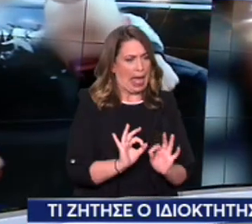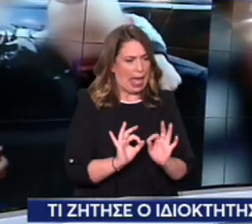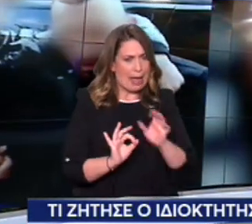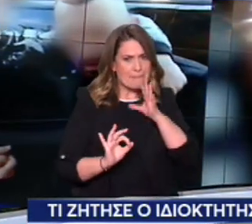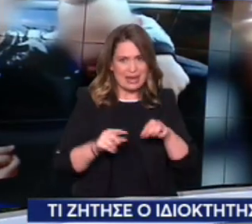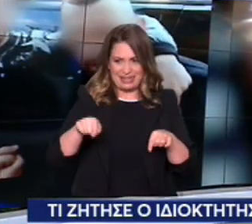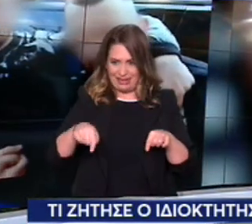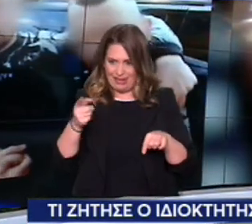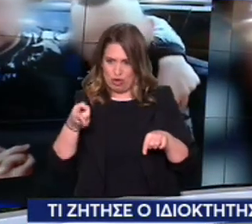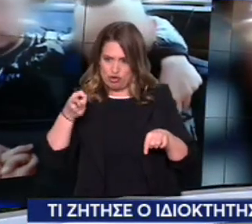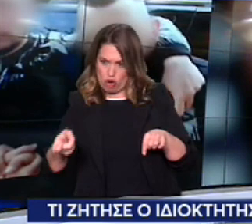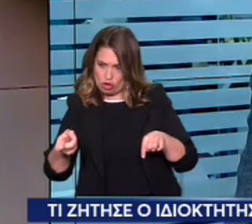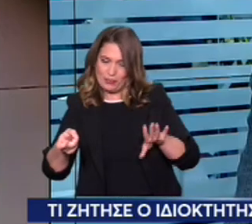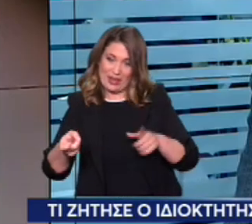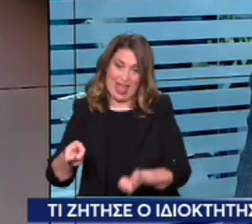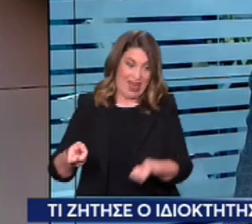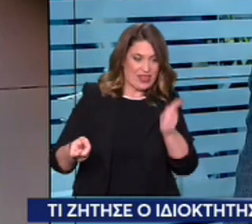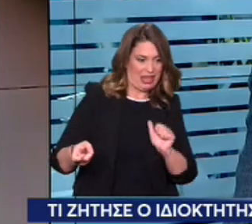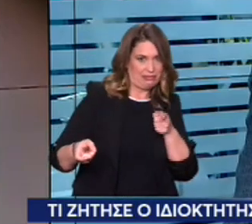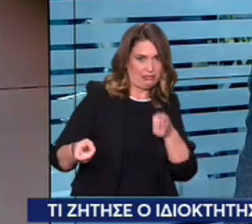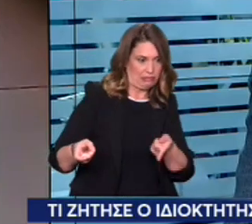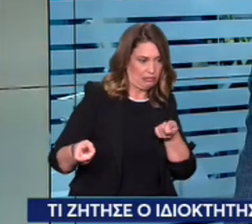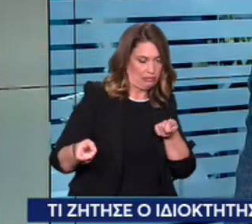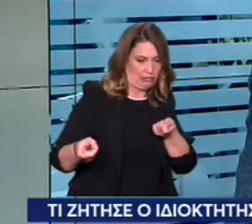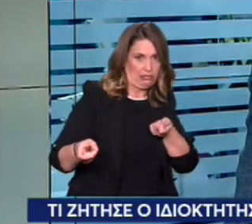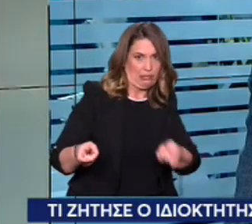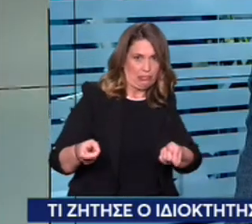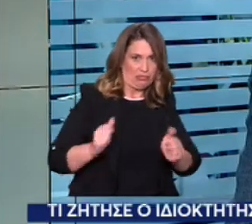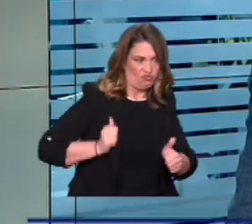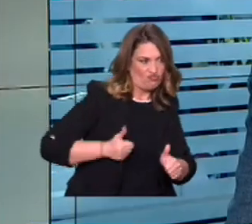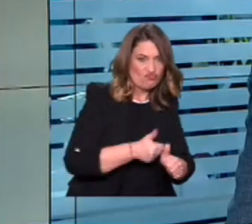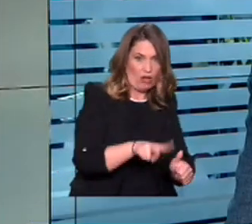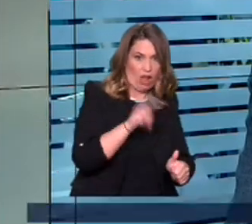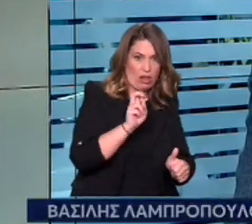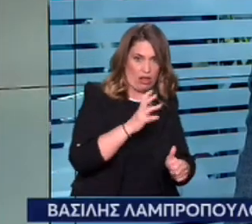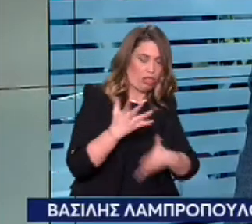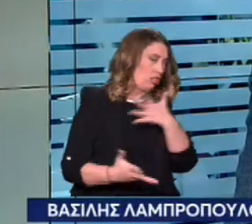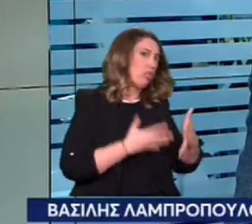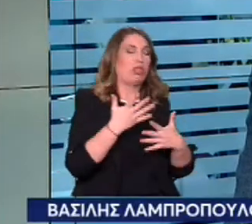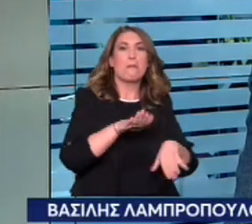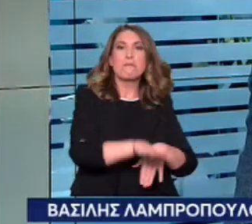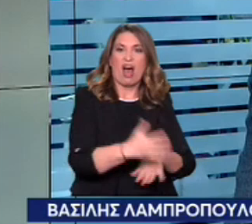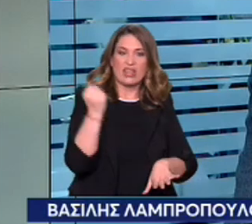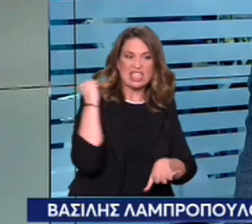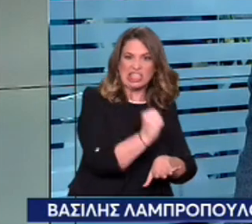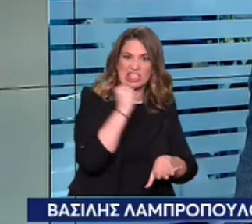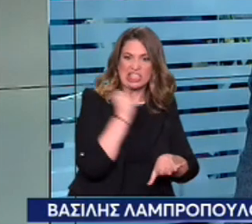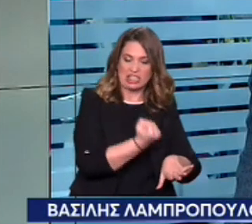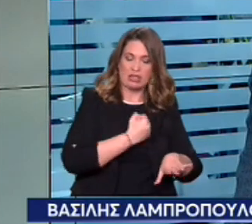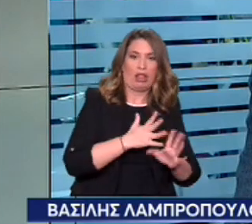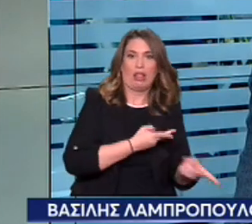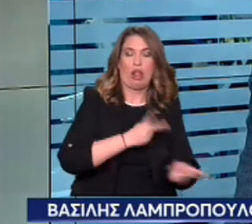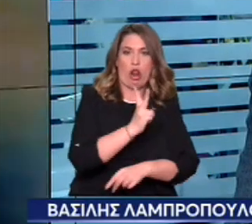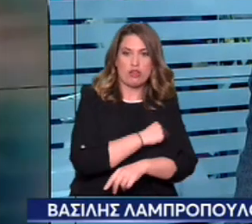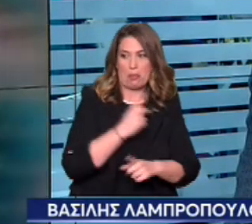φωνικό που έγινε, στο μαγαζί του πατέρα του 16χρονου, έγιναν με 24 ώρες διαφορά, δεν σας κρύβω ότι όπως